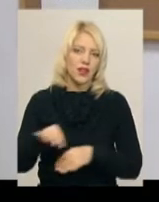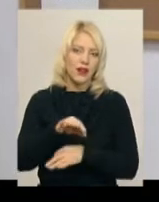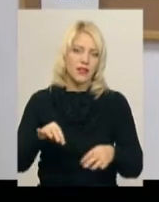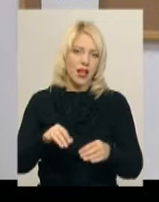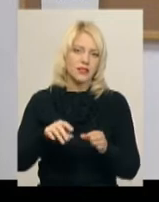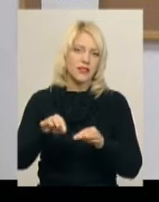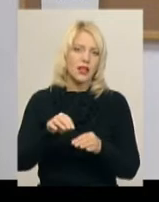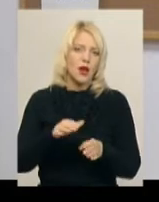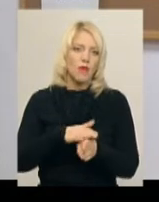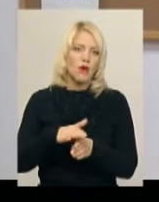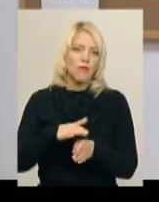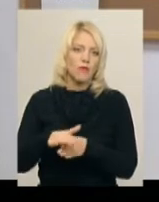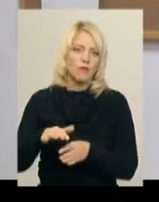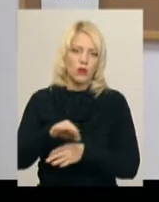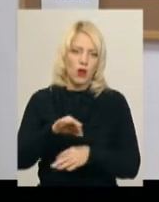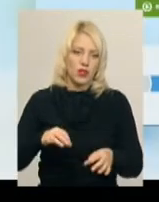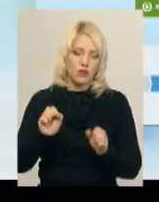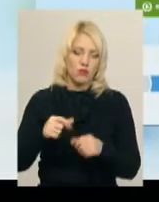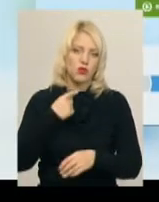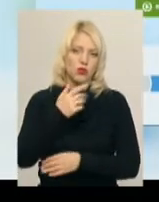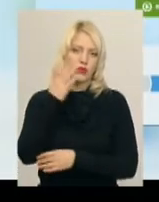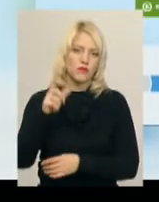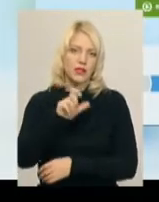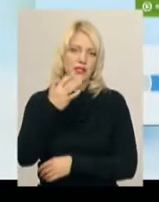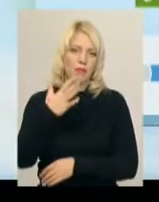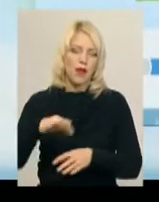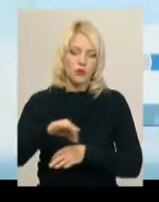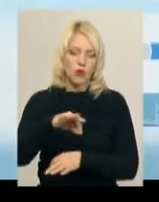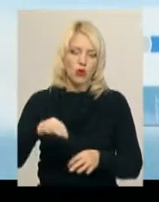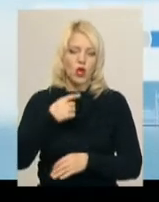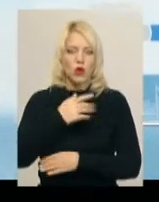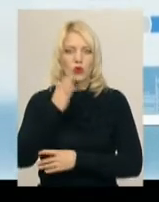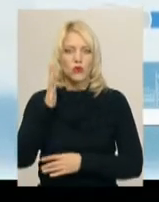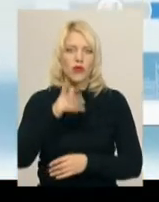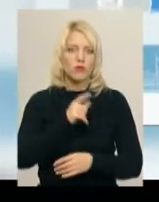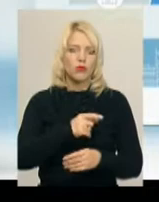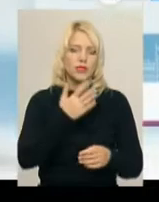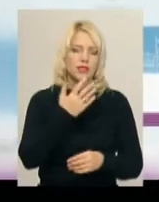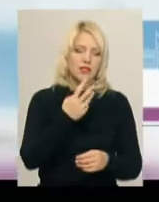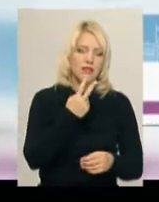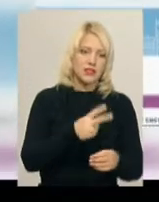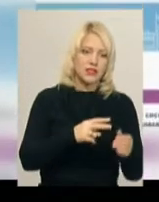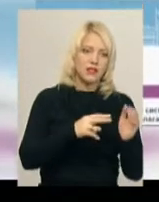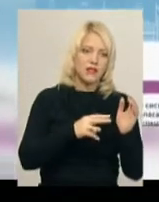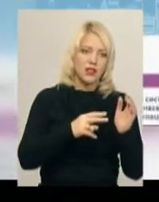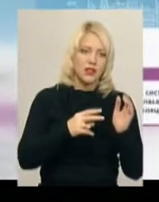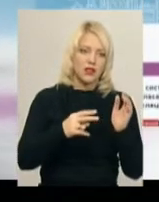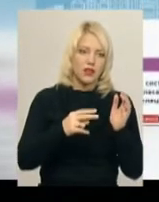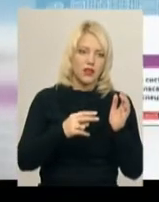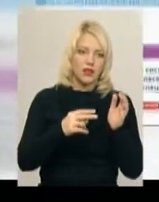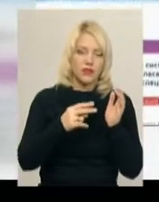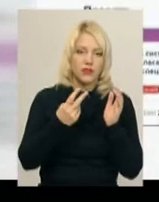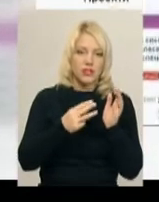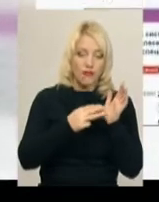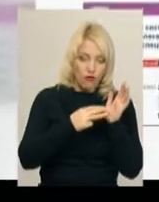можна голосувати вже за 5 проєктів. Голосування триватиме з 8 по 22 листопада, додає Оксана Новодон. Вікторія